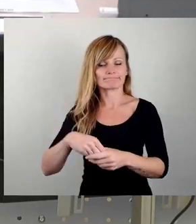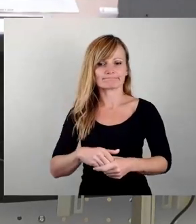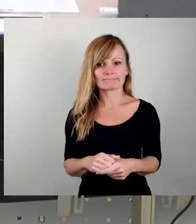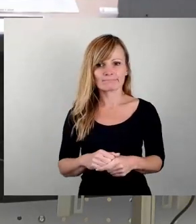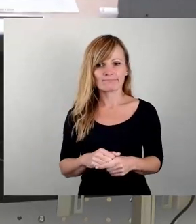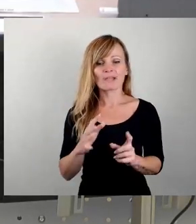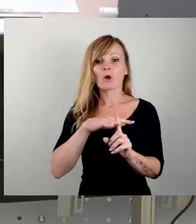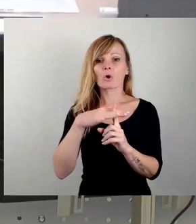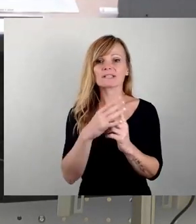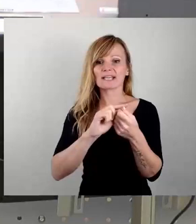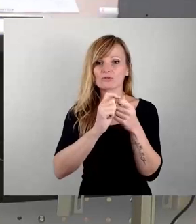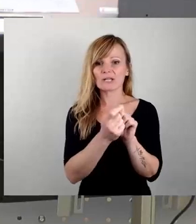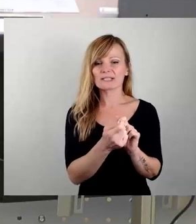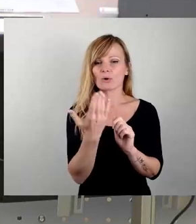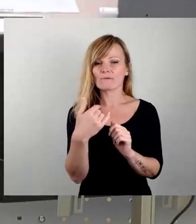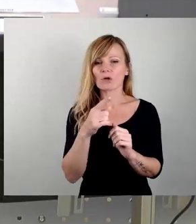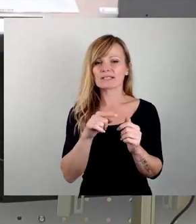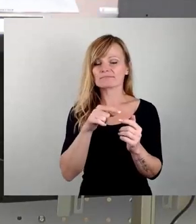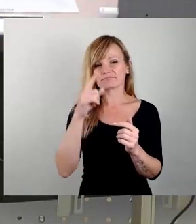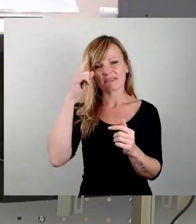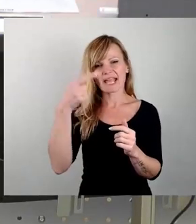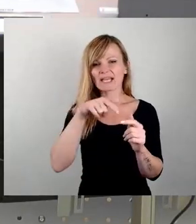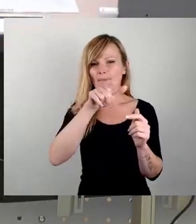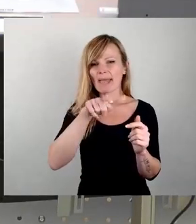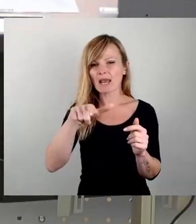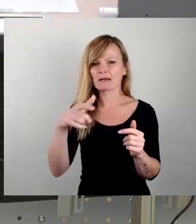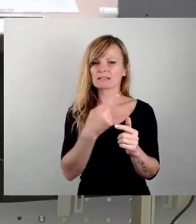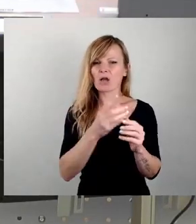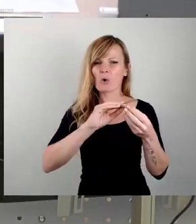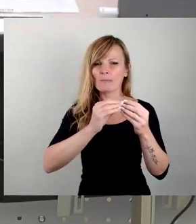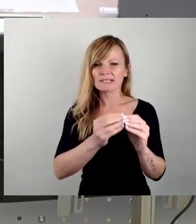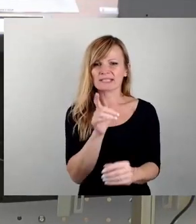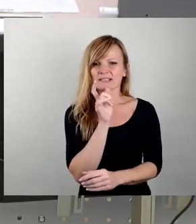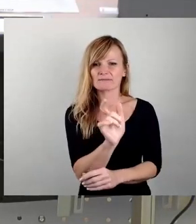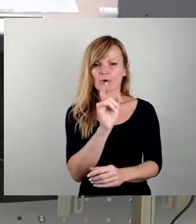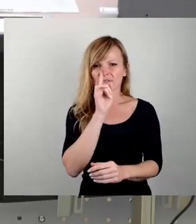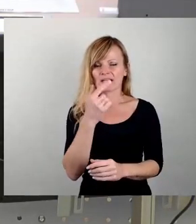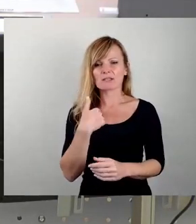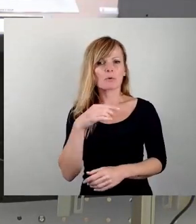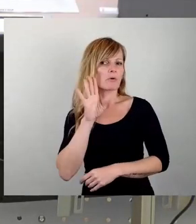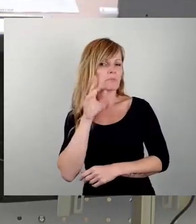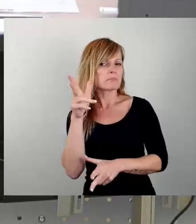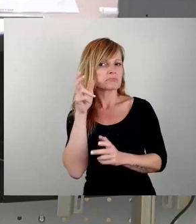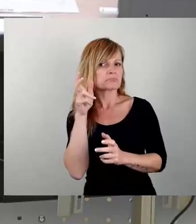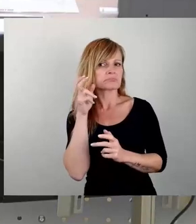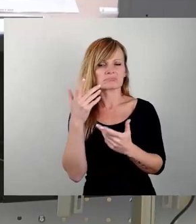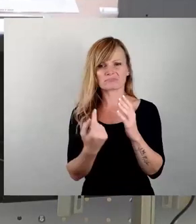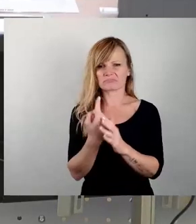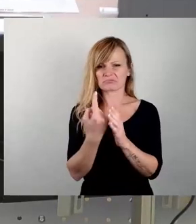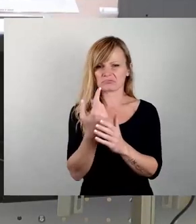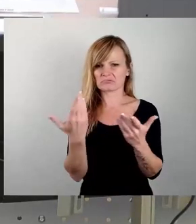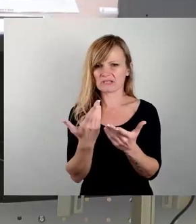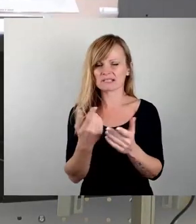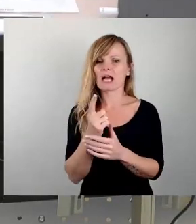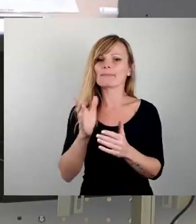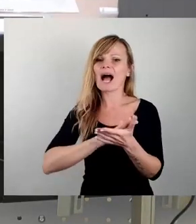Kontextualisierung von Denkmälern, das klingt erst mal recht kompliziert, wenn man sich das als unbedarfter Zuhörer so vor Augen führt, aber man kann es eigentlich ganz